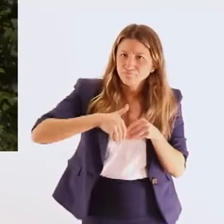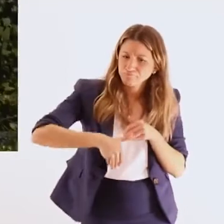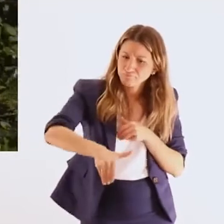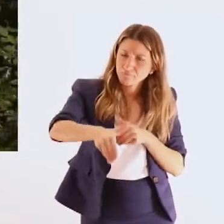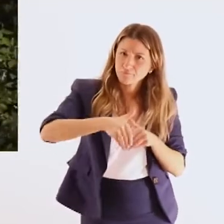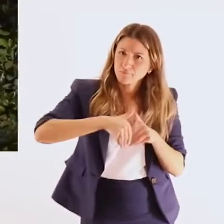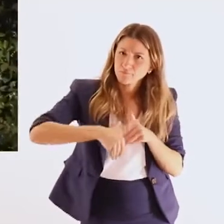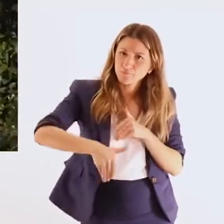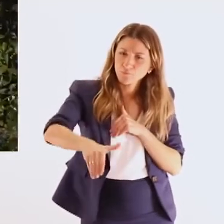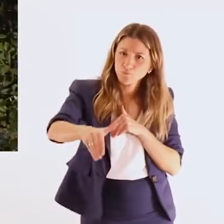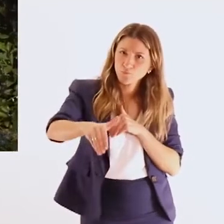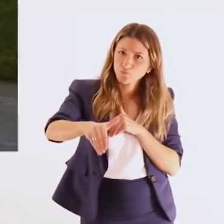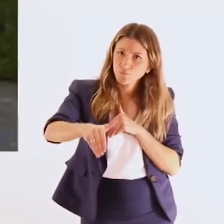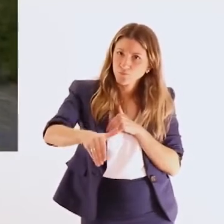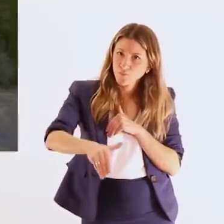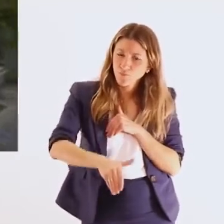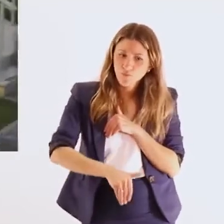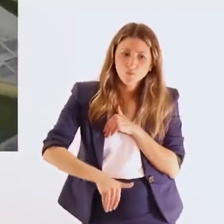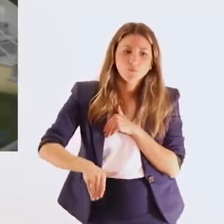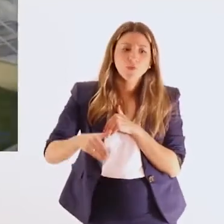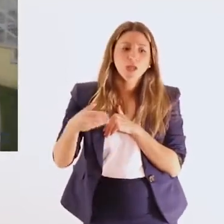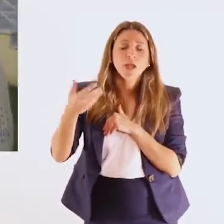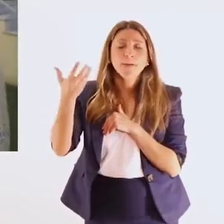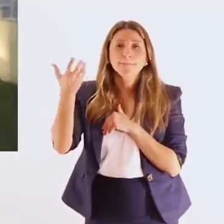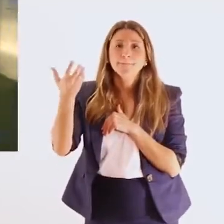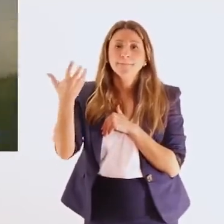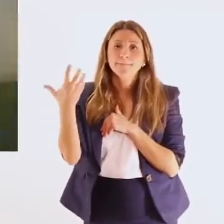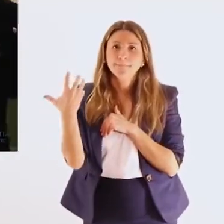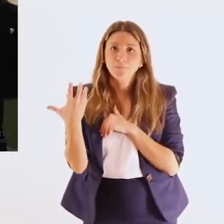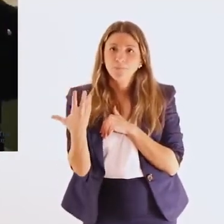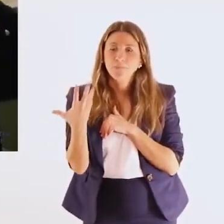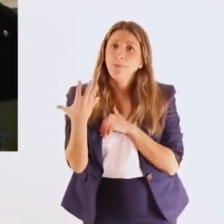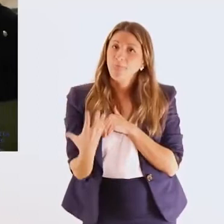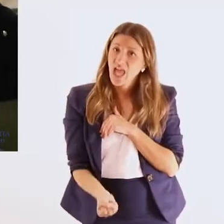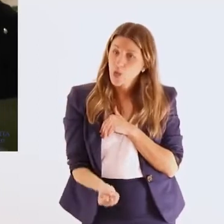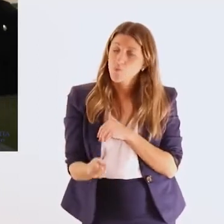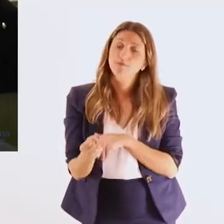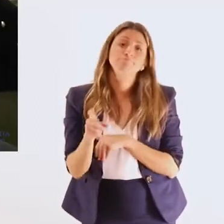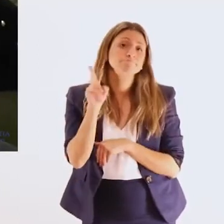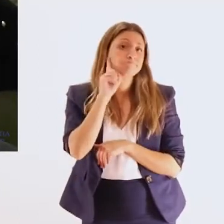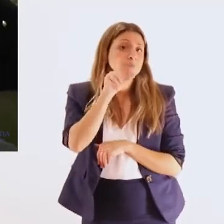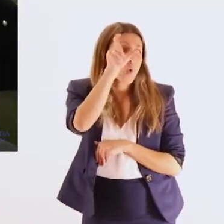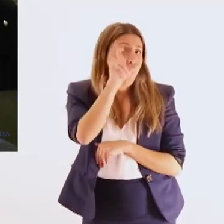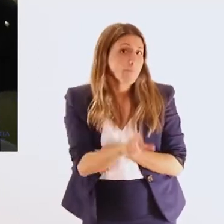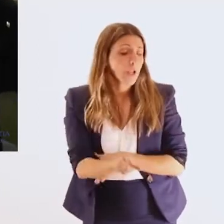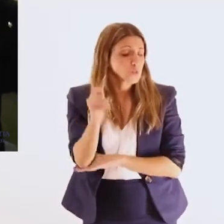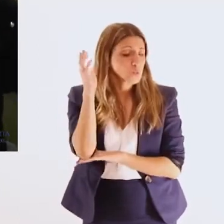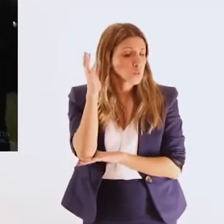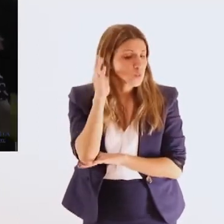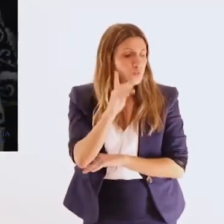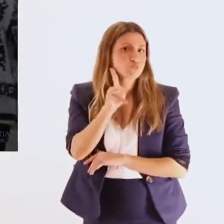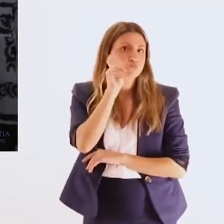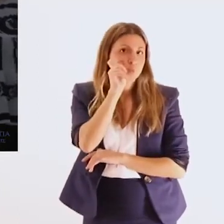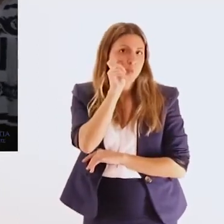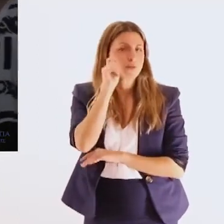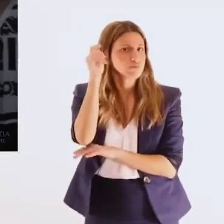εισηγήτριας, εκπαιδεύτριας, εισηγητές και εκπαιδευτικούς θα ενημερωθείτε